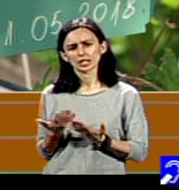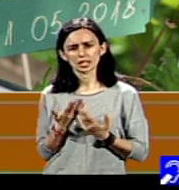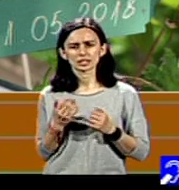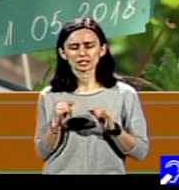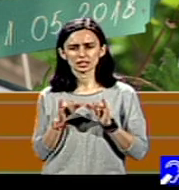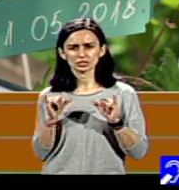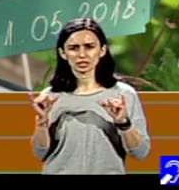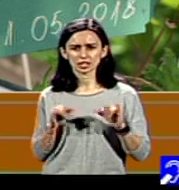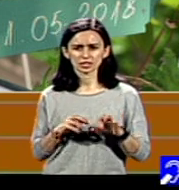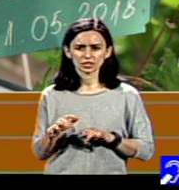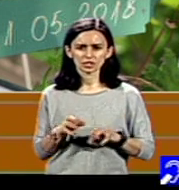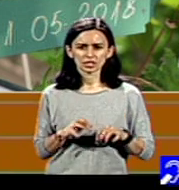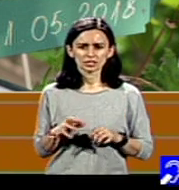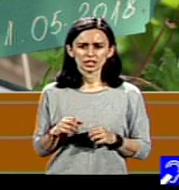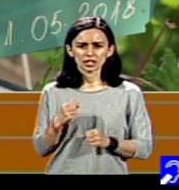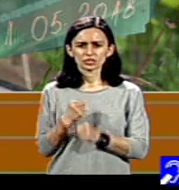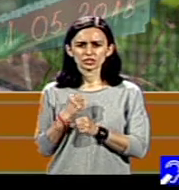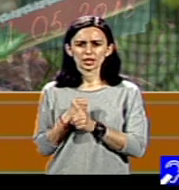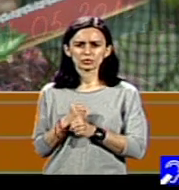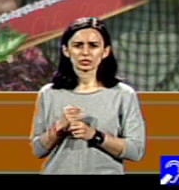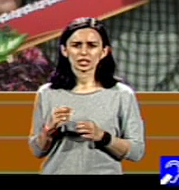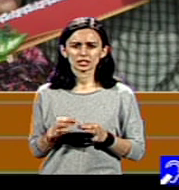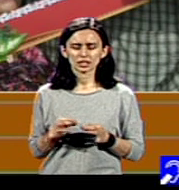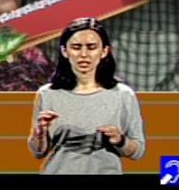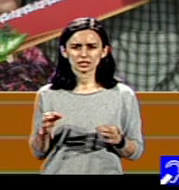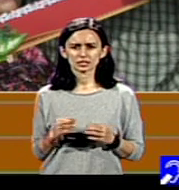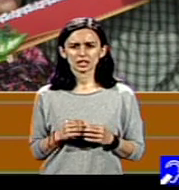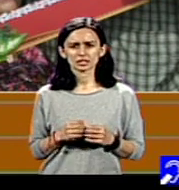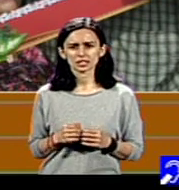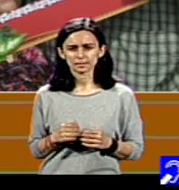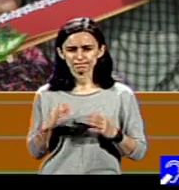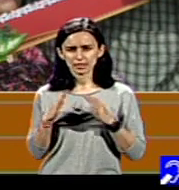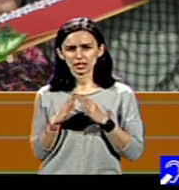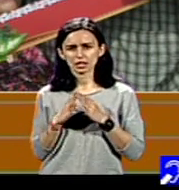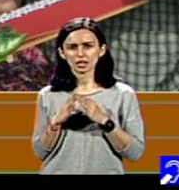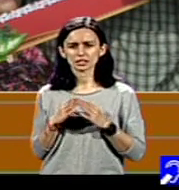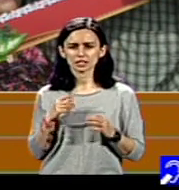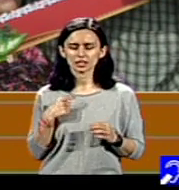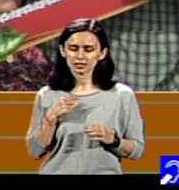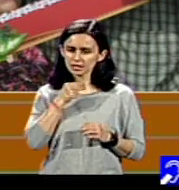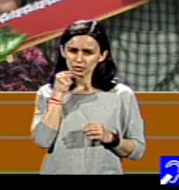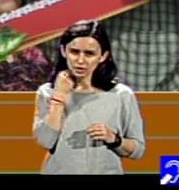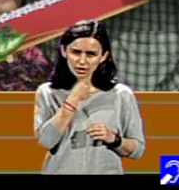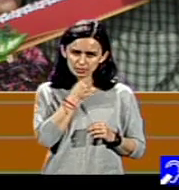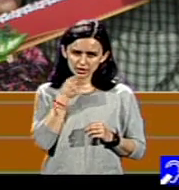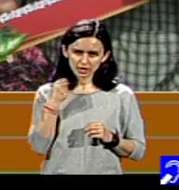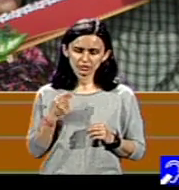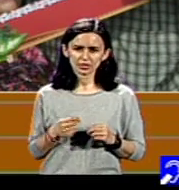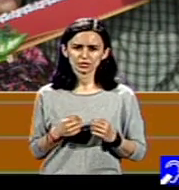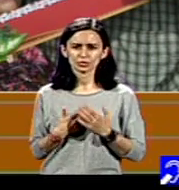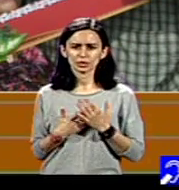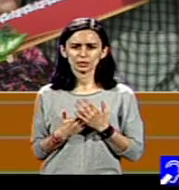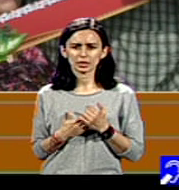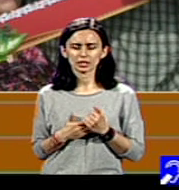și a muncii de la distanță, telemunca și așa mai departe, este un avantaj din acest punct de vedere